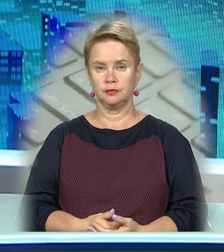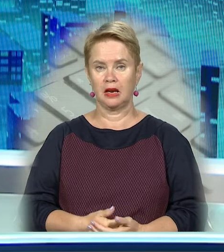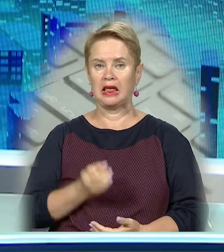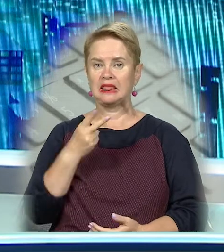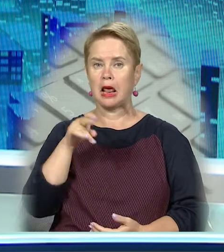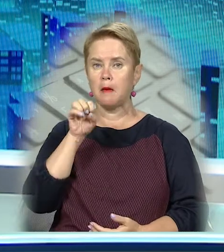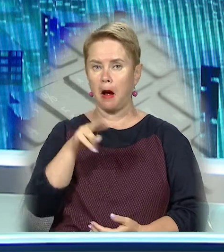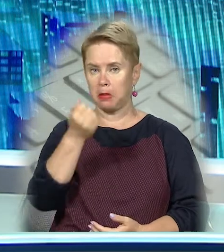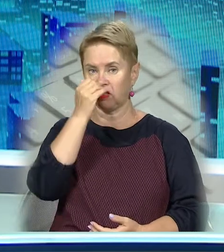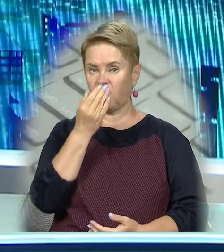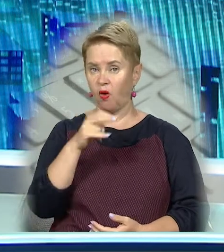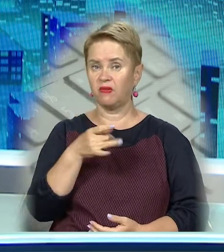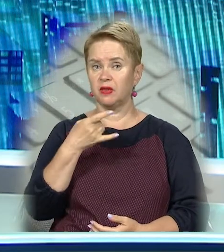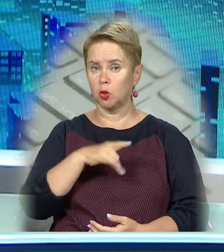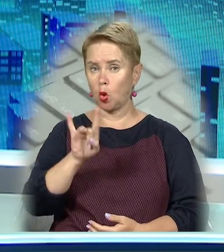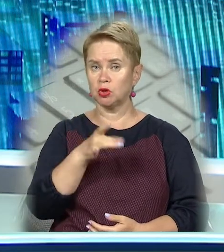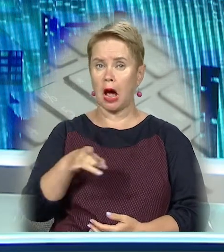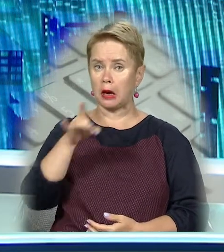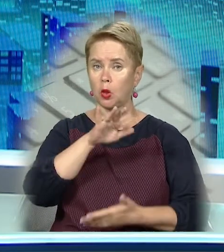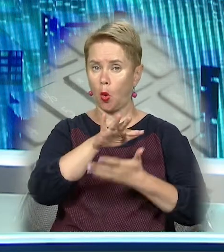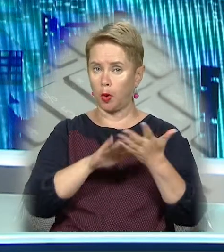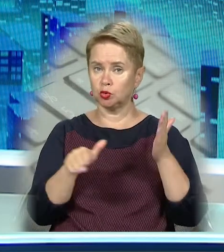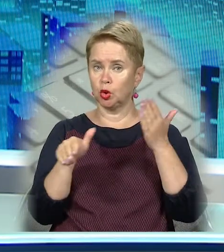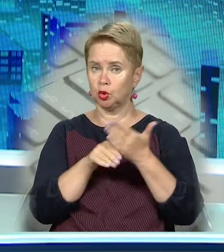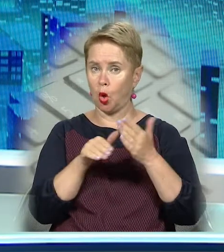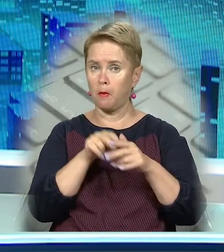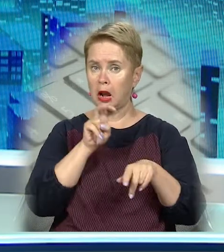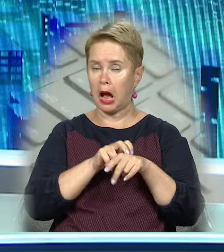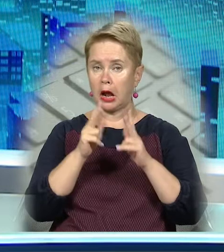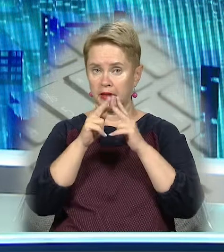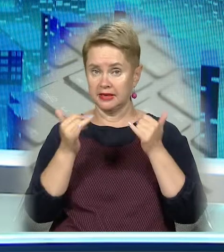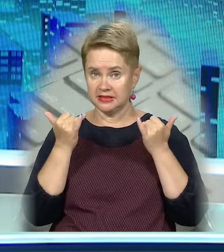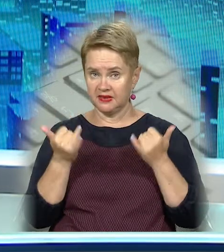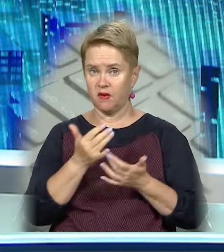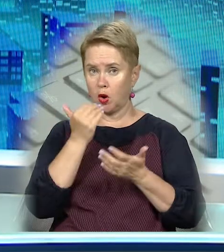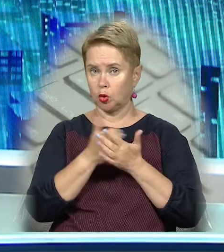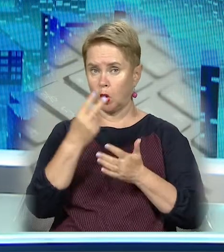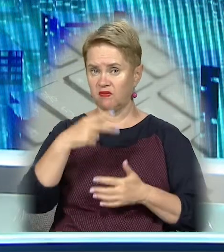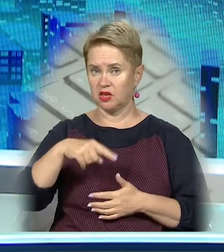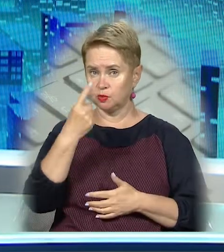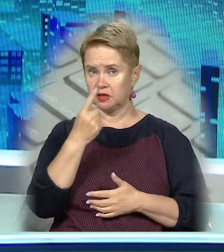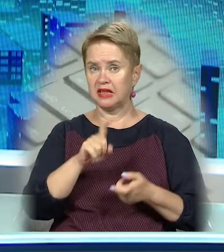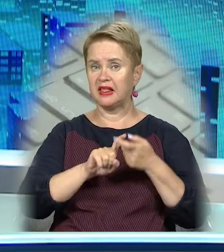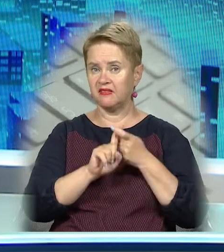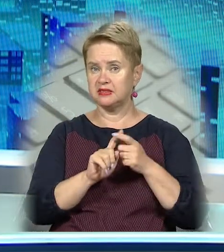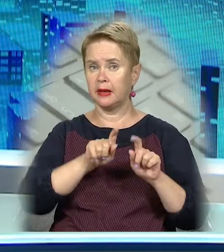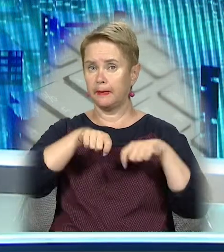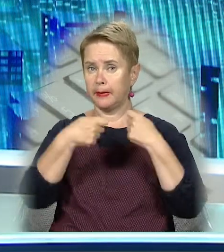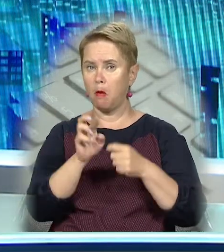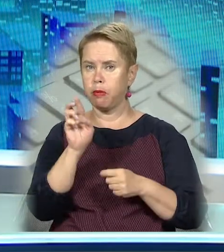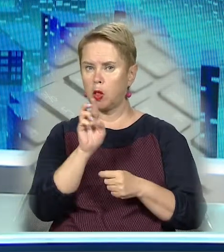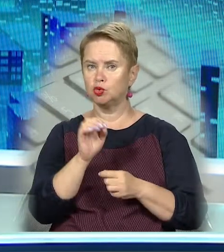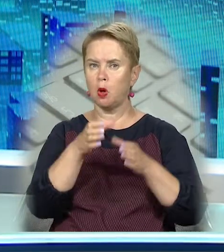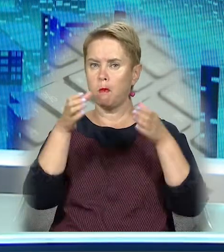Інтерпайп та Благодійний фонд відродження регіону продовжують допомагати лікарням Дніпра. Цього разу до 21-ї інфекційної передали